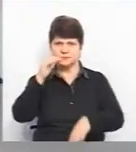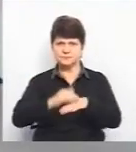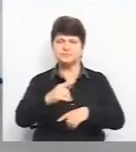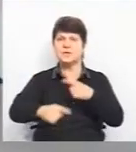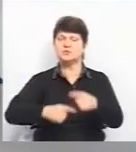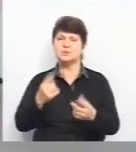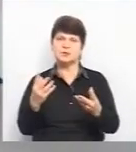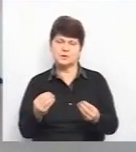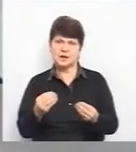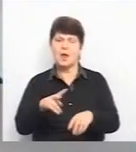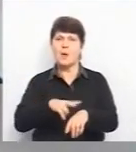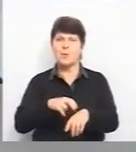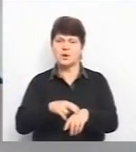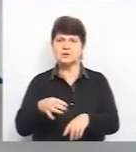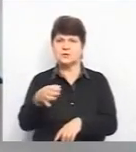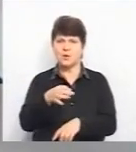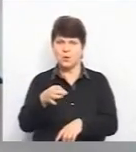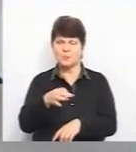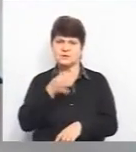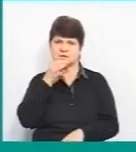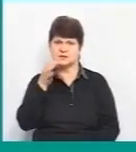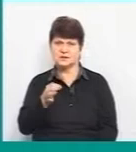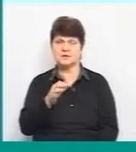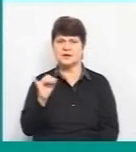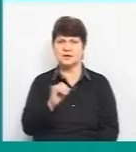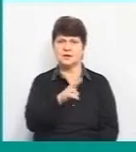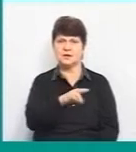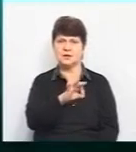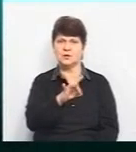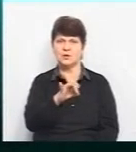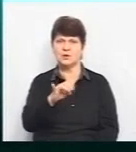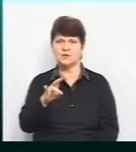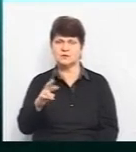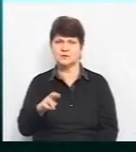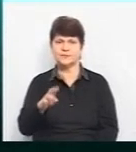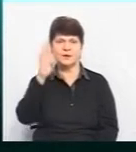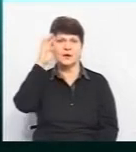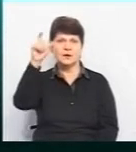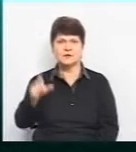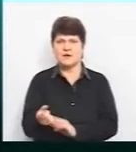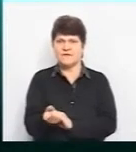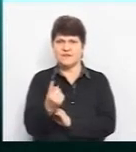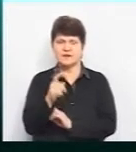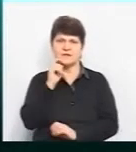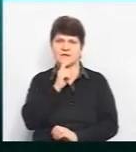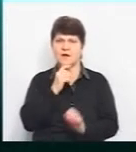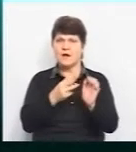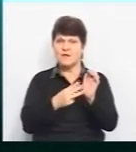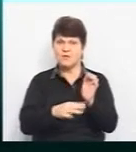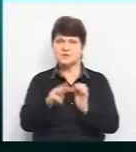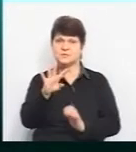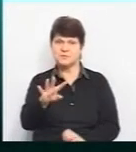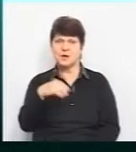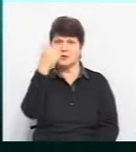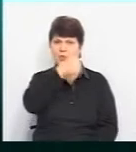Суспільному речниця поліції області Ірина Добровольська. Ним виявився вінничанин 85-го року